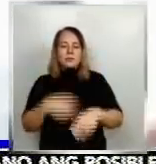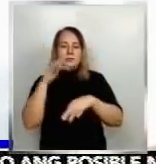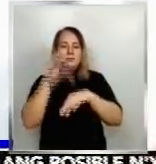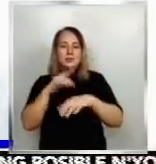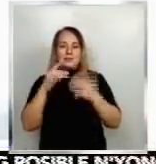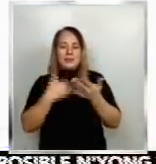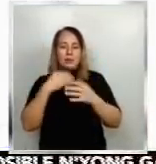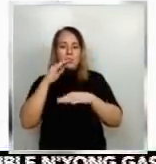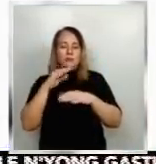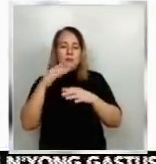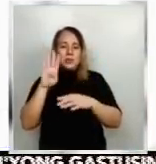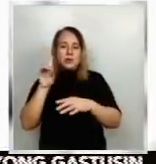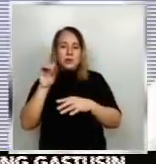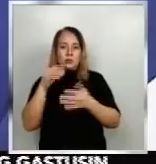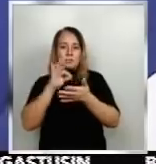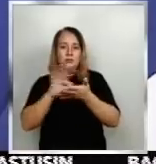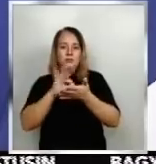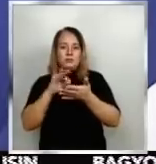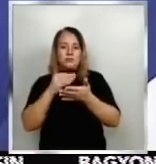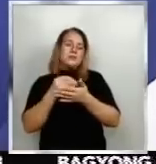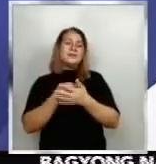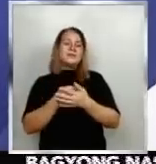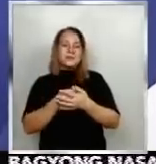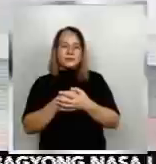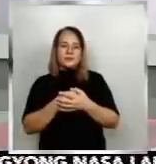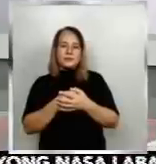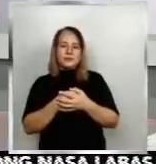account. Nakipulido na katutok 24 oras.